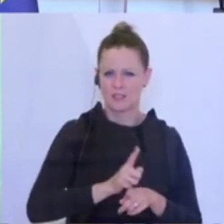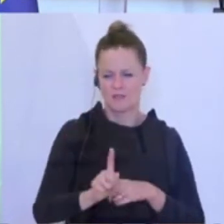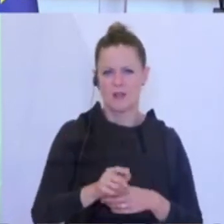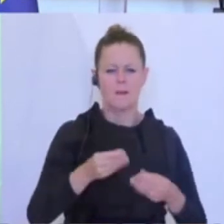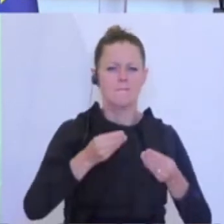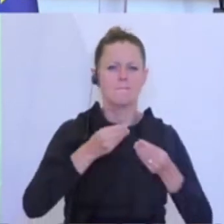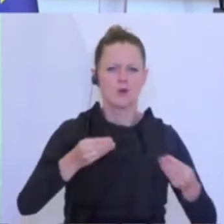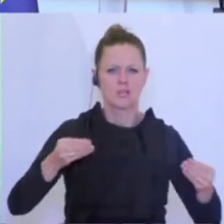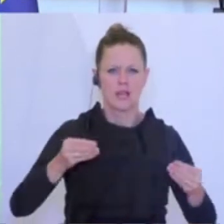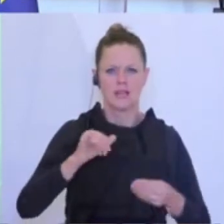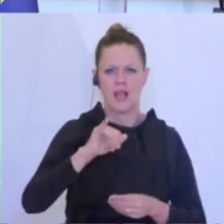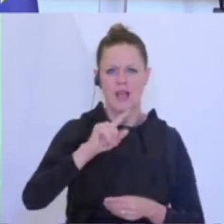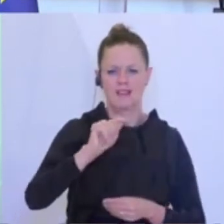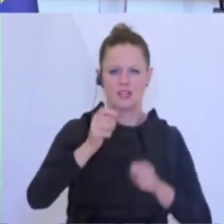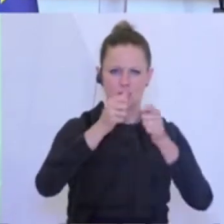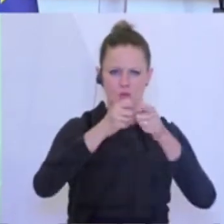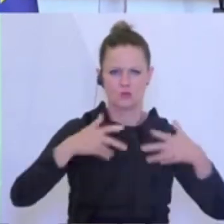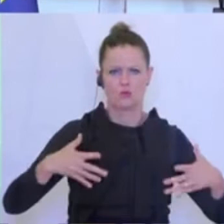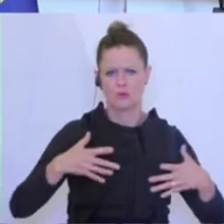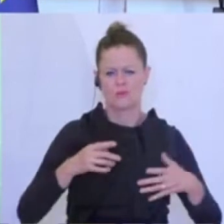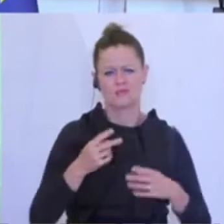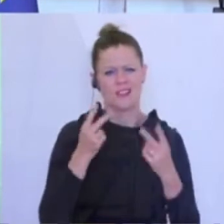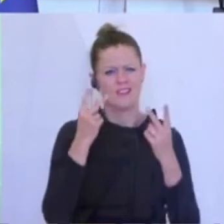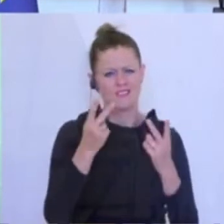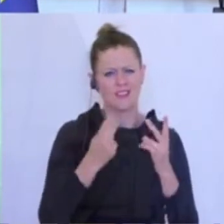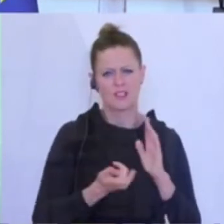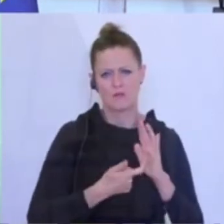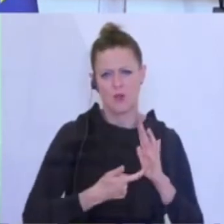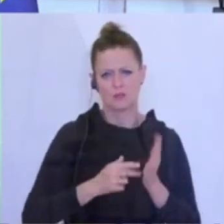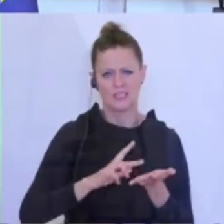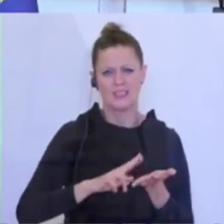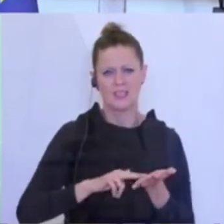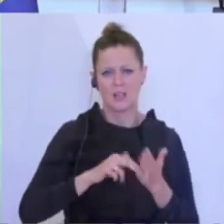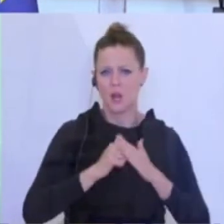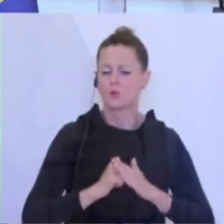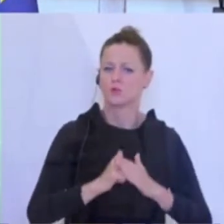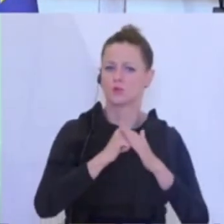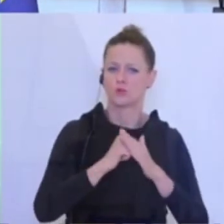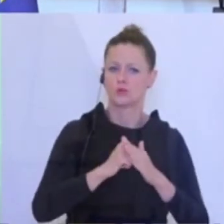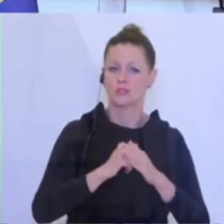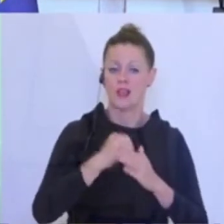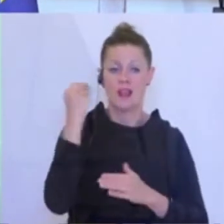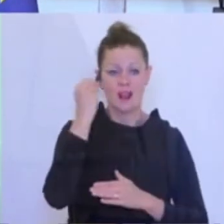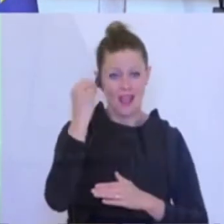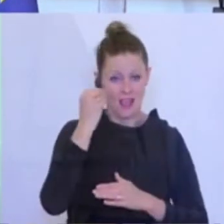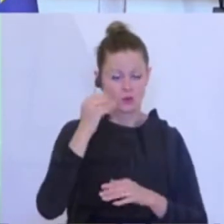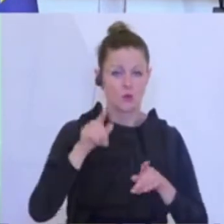Ich denke, sie ist eine ganz wichtige Voraussetzung, um einen digital unterstützten Lern- und